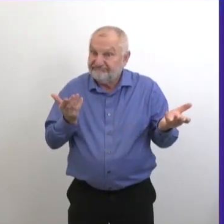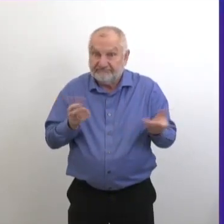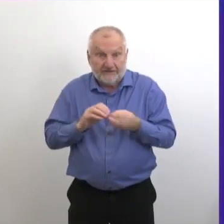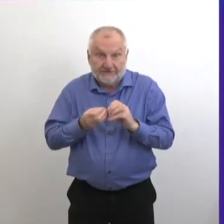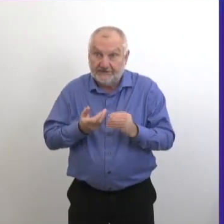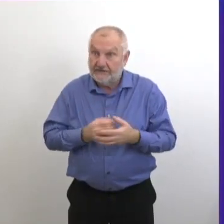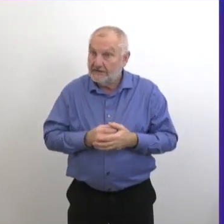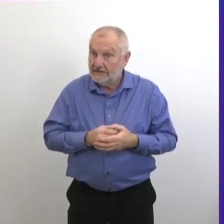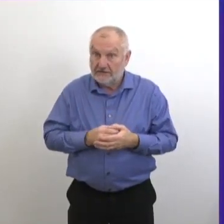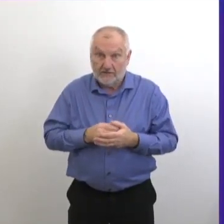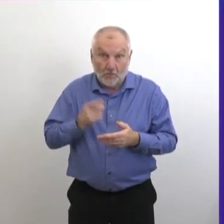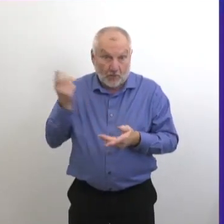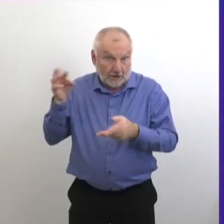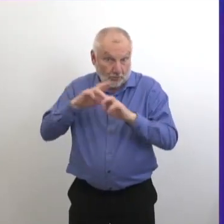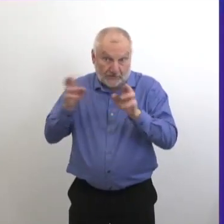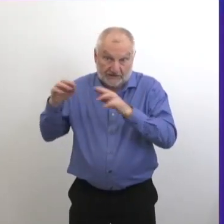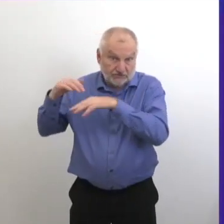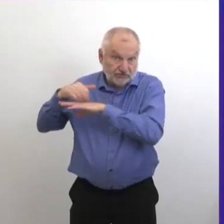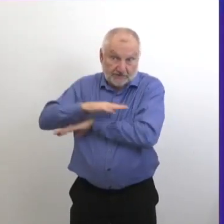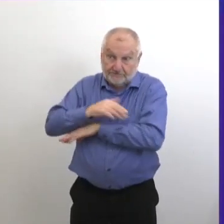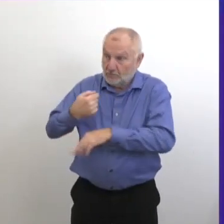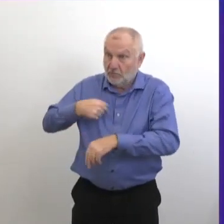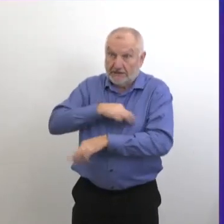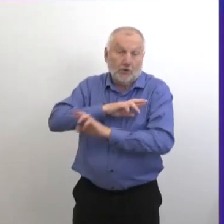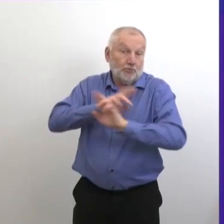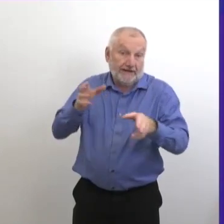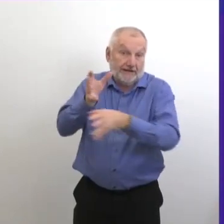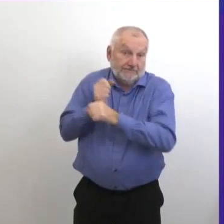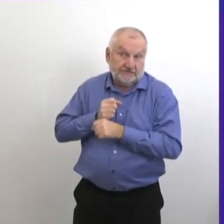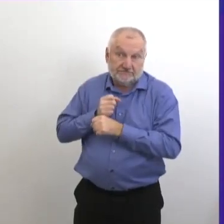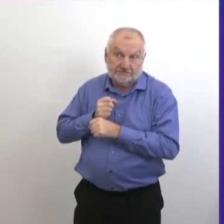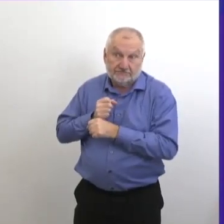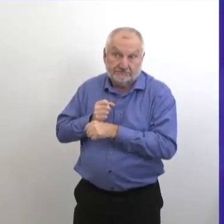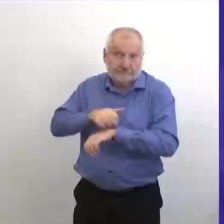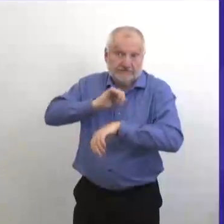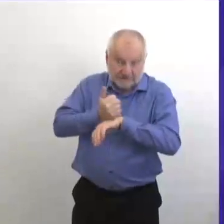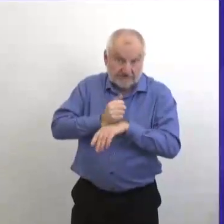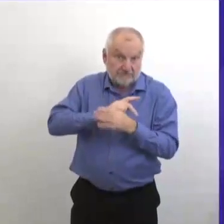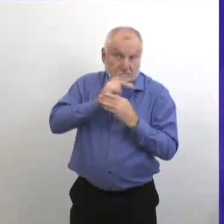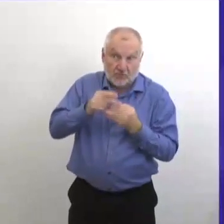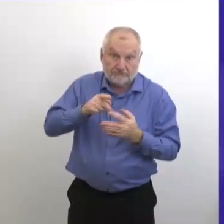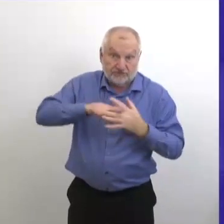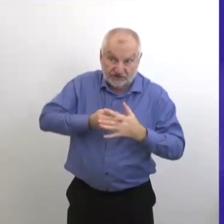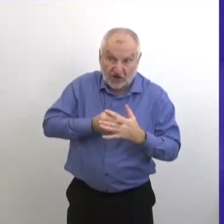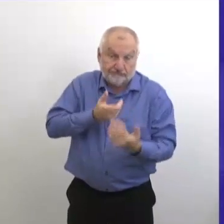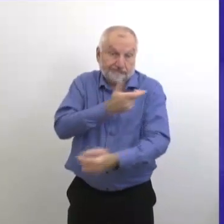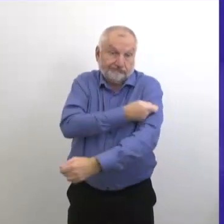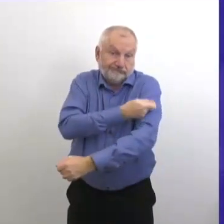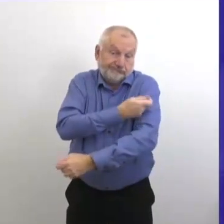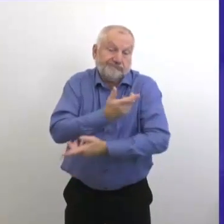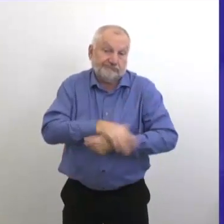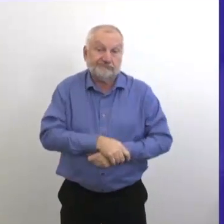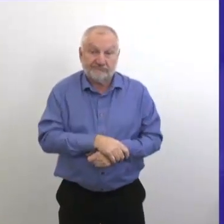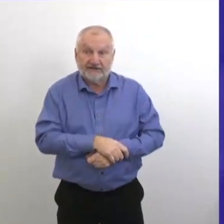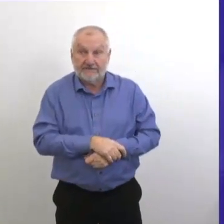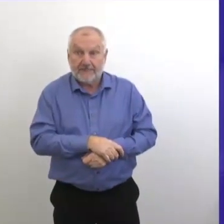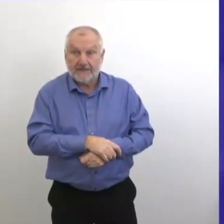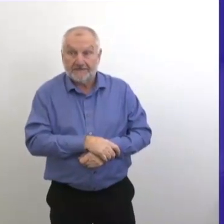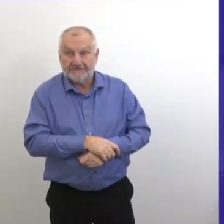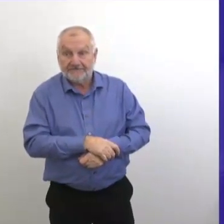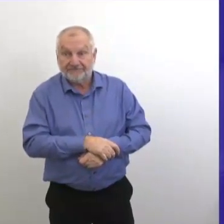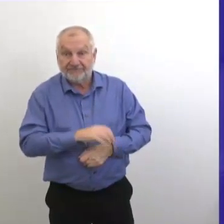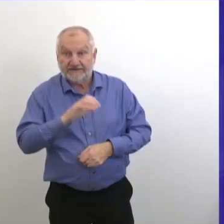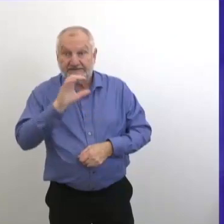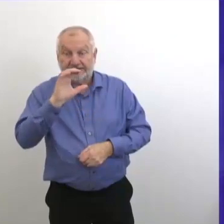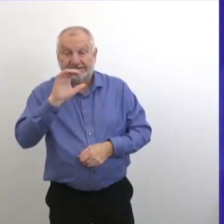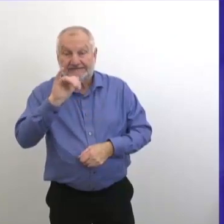encore les renseignements, mais nous sommes en mesure d'accueillir tout ce qu'on nous enverra et de mettre tout de suite en place notre programme de vaccination. De